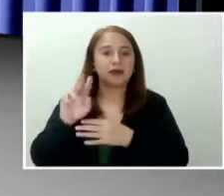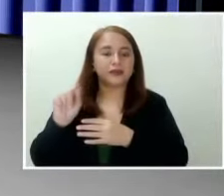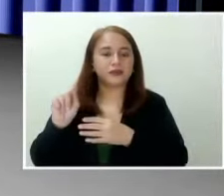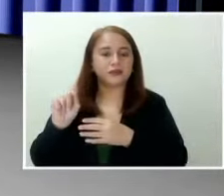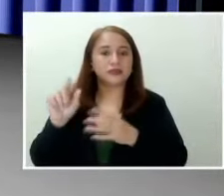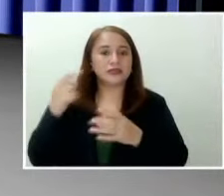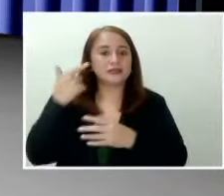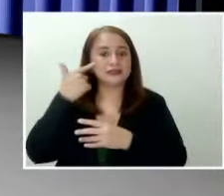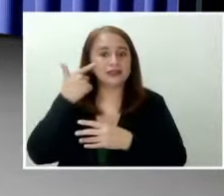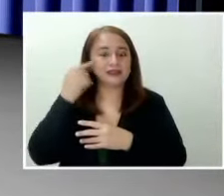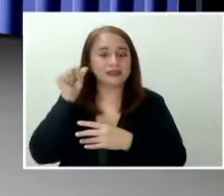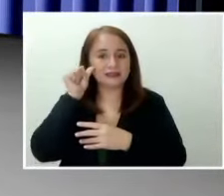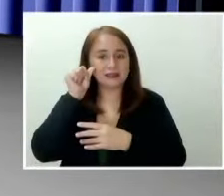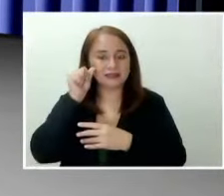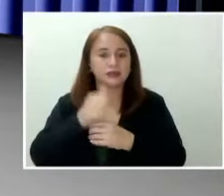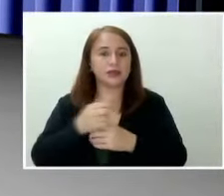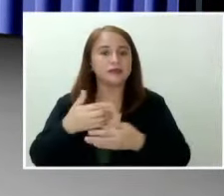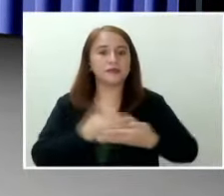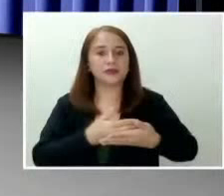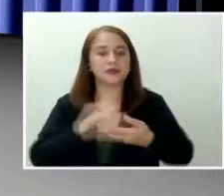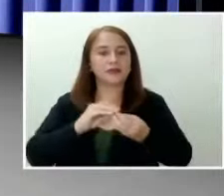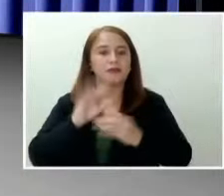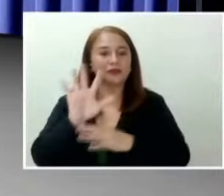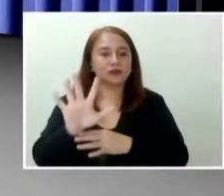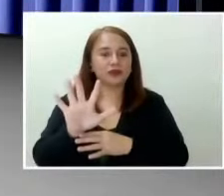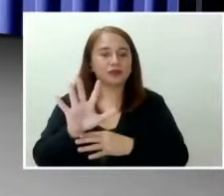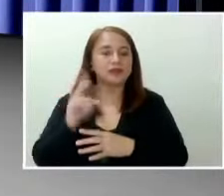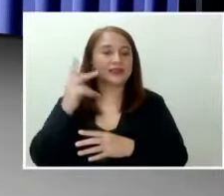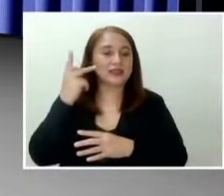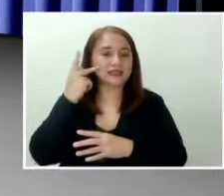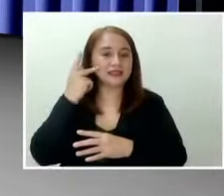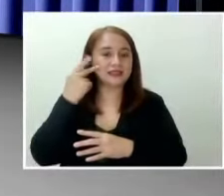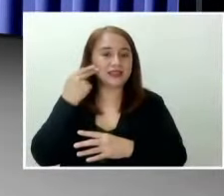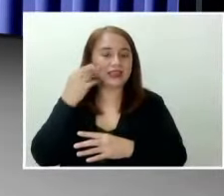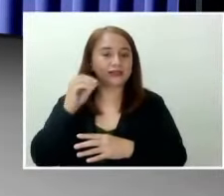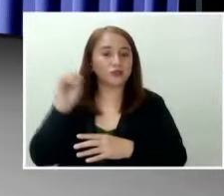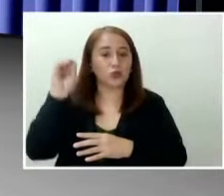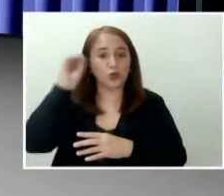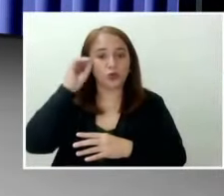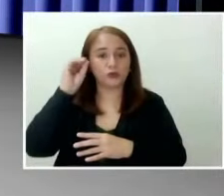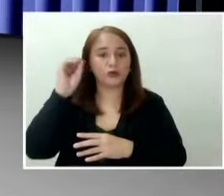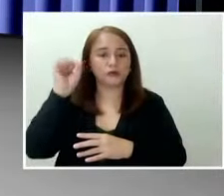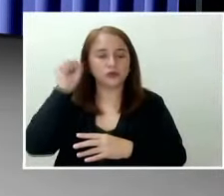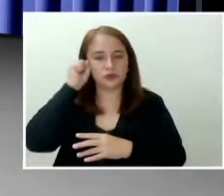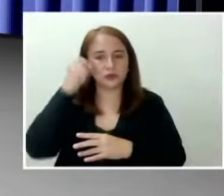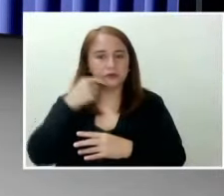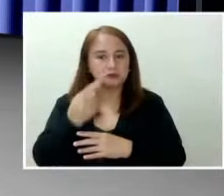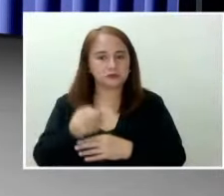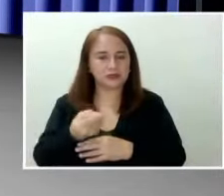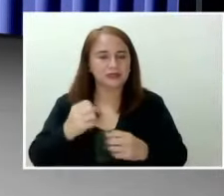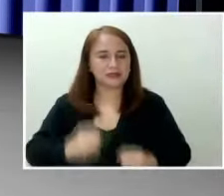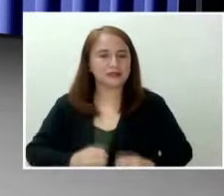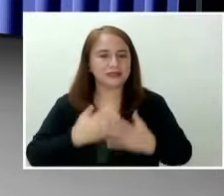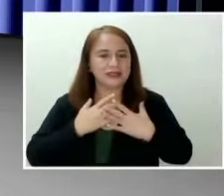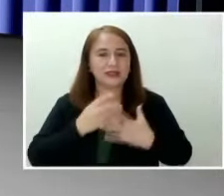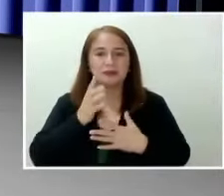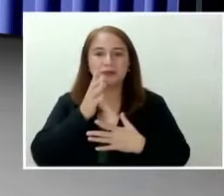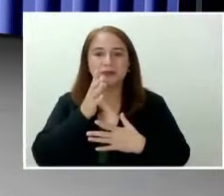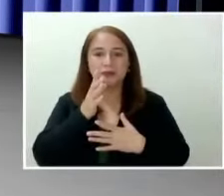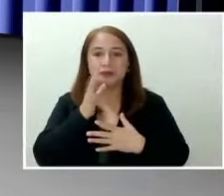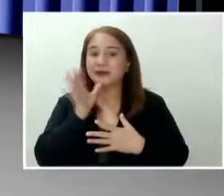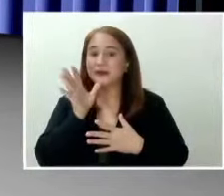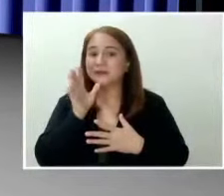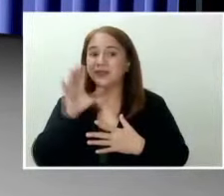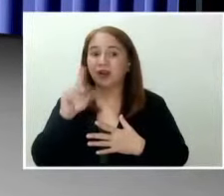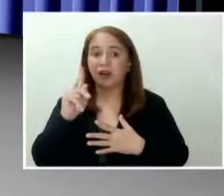at ang baby number 5 ni Christine Hermosa at Oyo Boy Soto. Inspira siya naman si Momshi, Carla Estrada